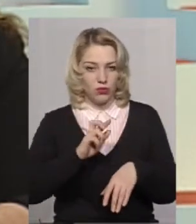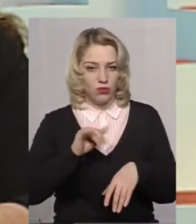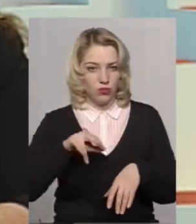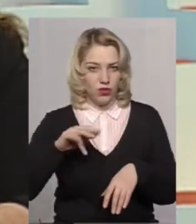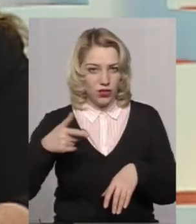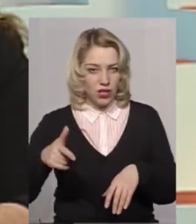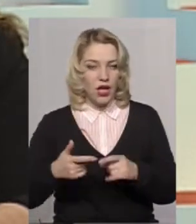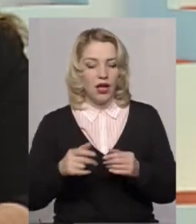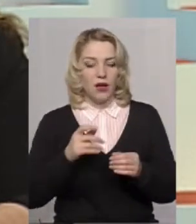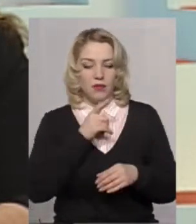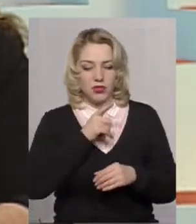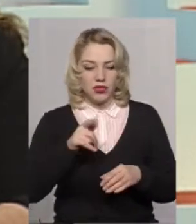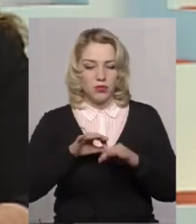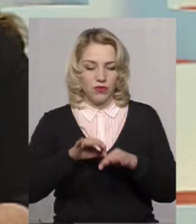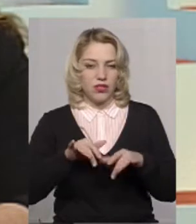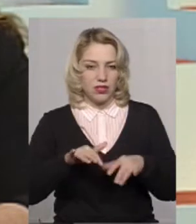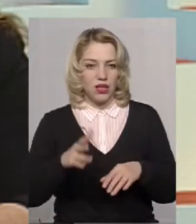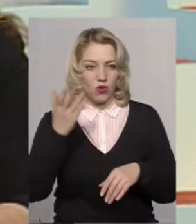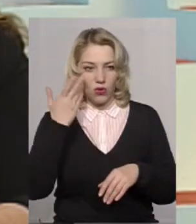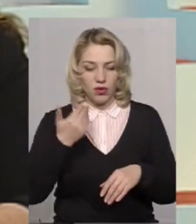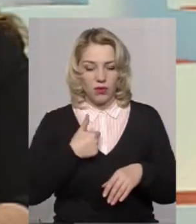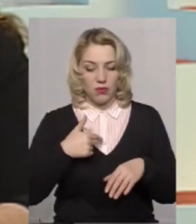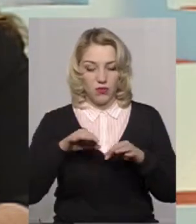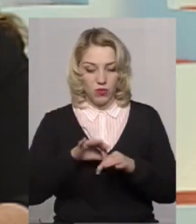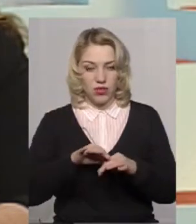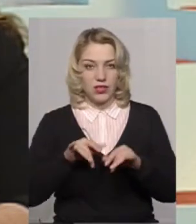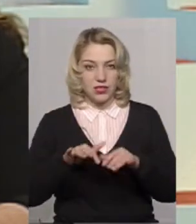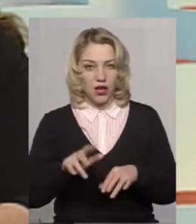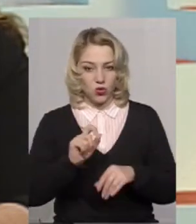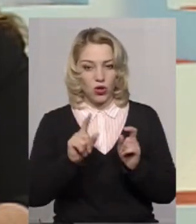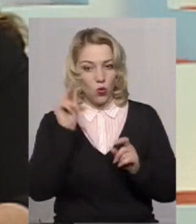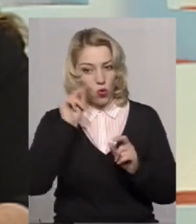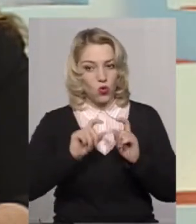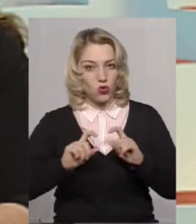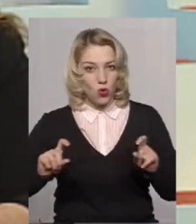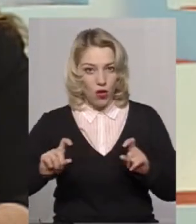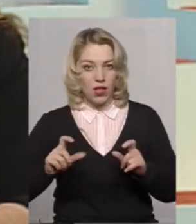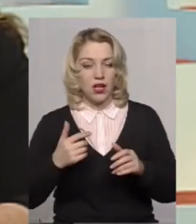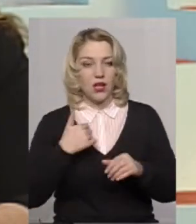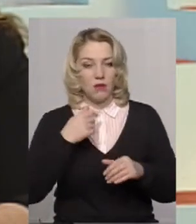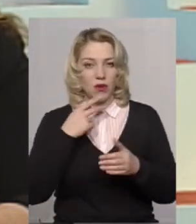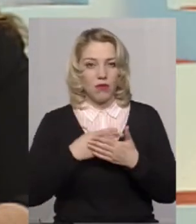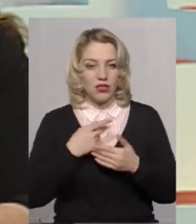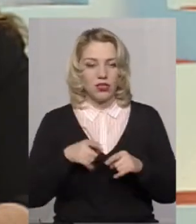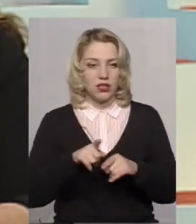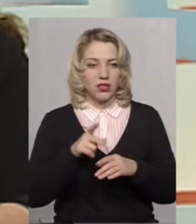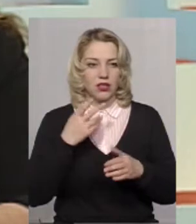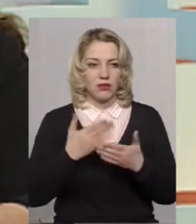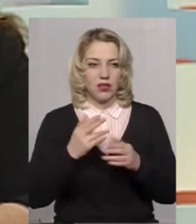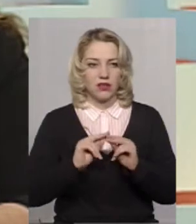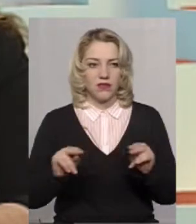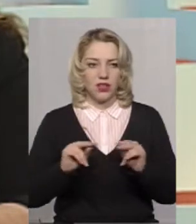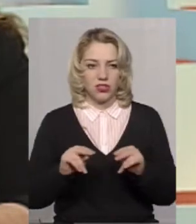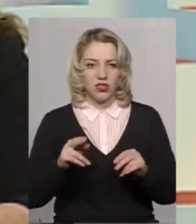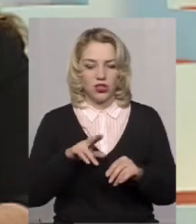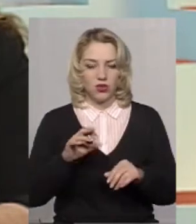Під час проведення заходів, до прикладу, коли ми проводили заходи в школі, ми побачили тенденцію, наприклад, викладачі